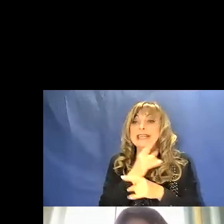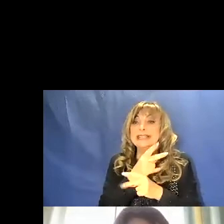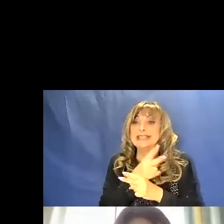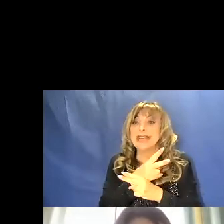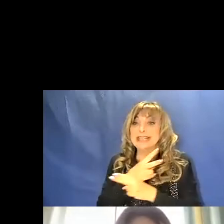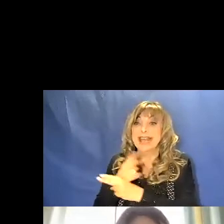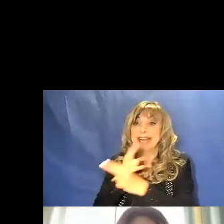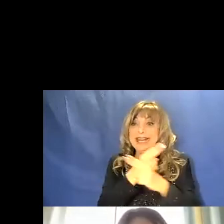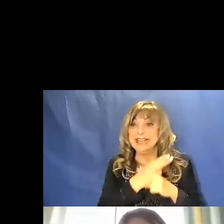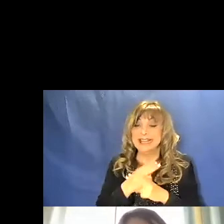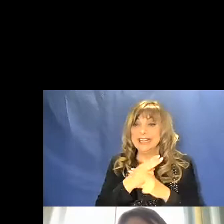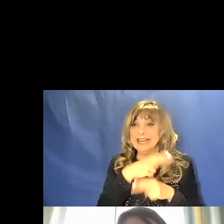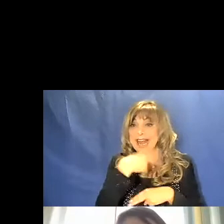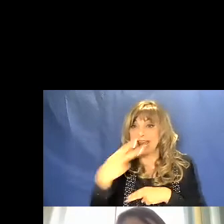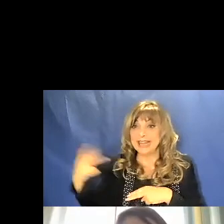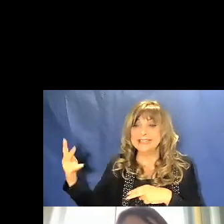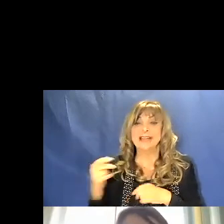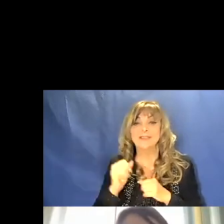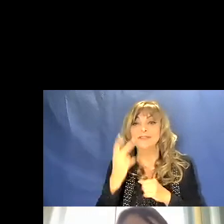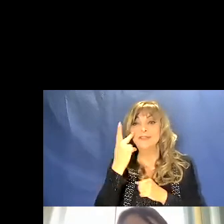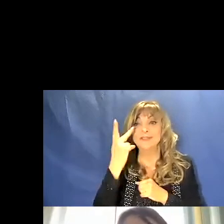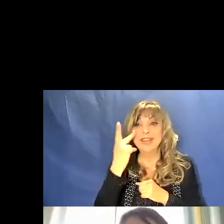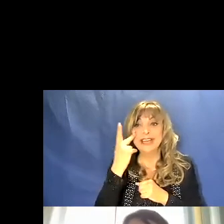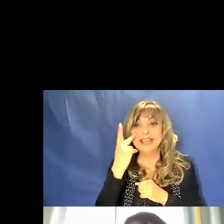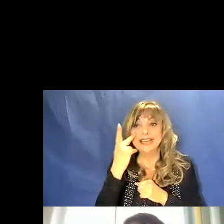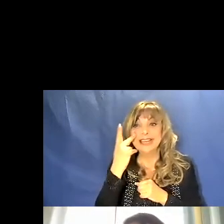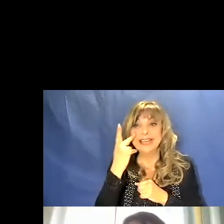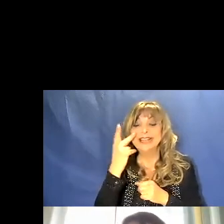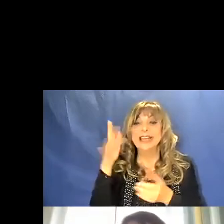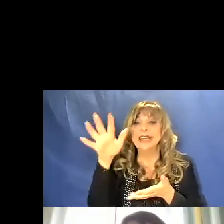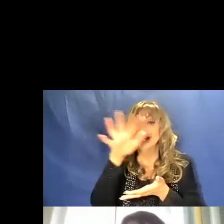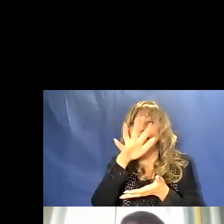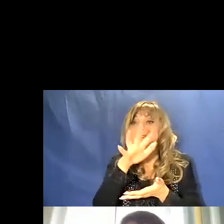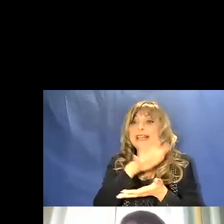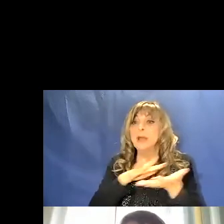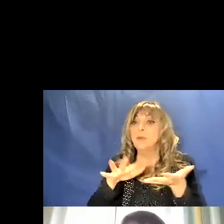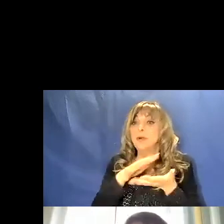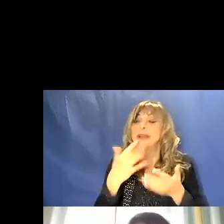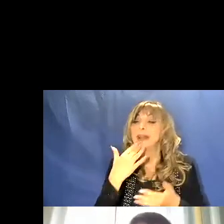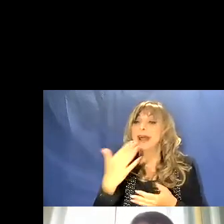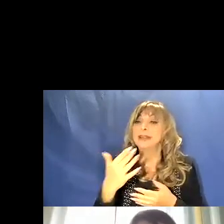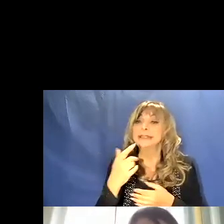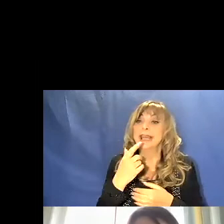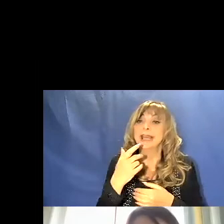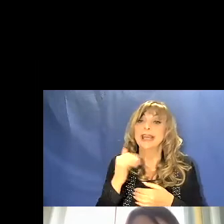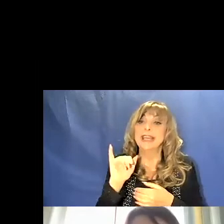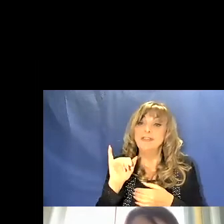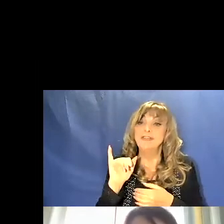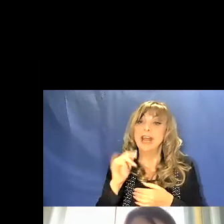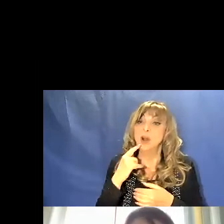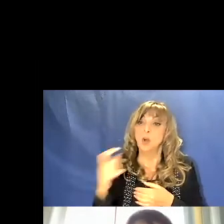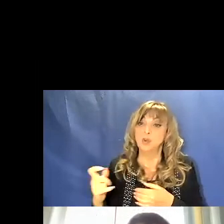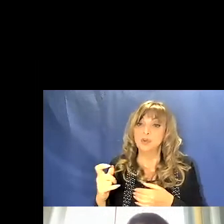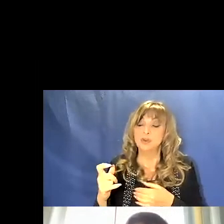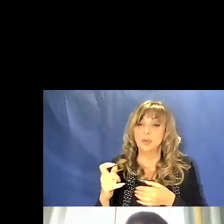vedere nell'infrarosso, la nebulosa apparirebbe così. Il rosso è l